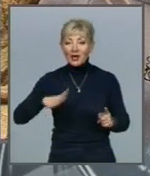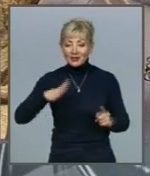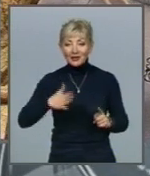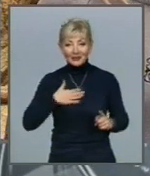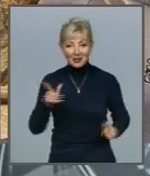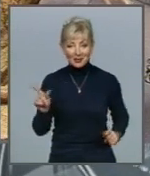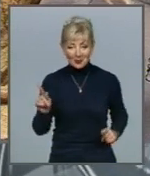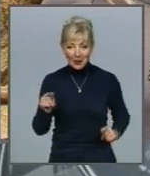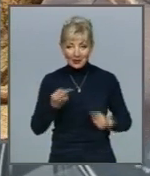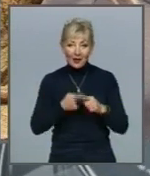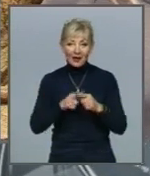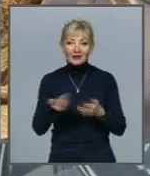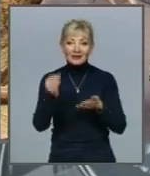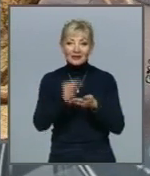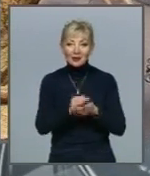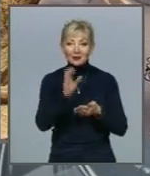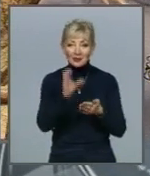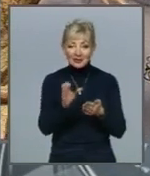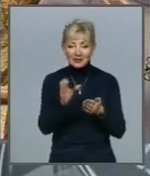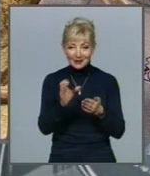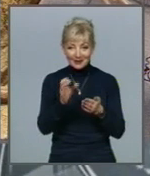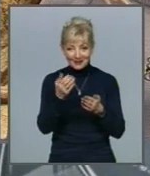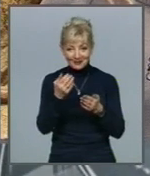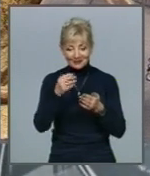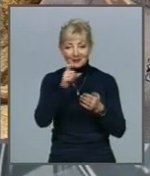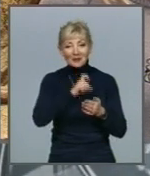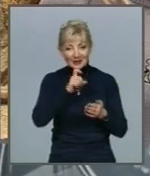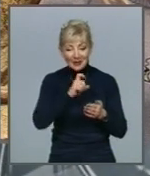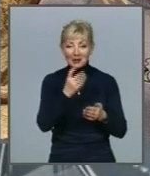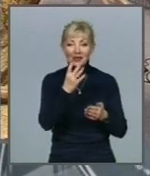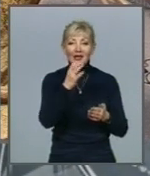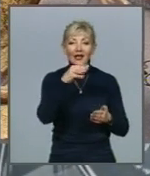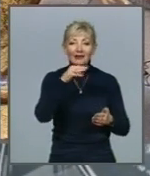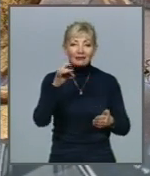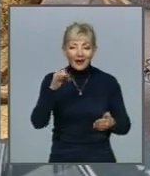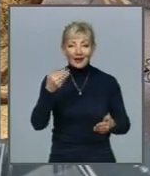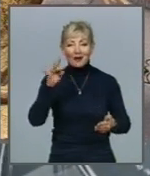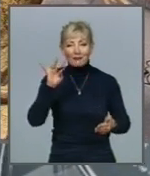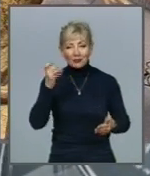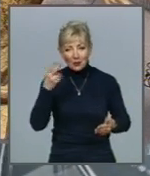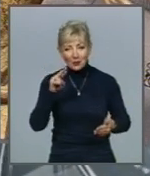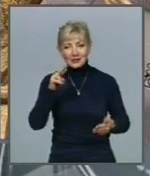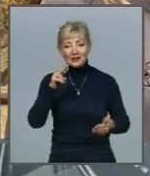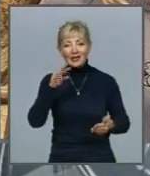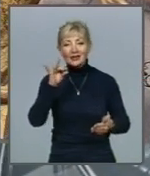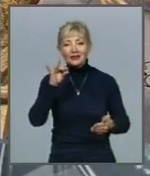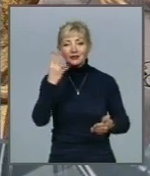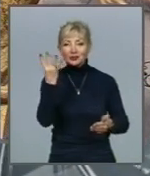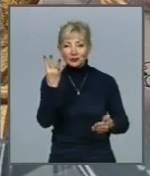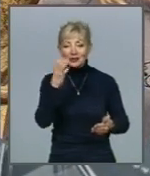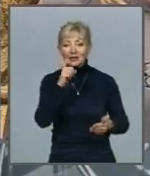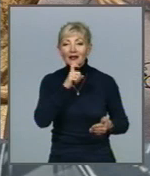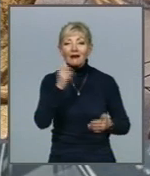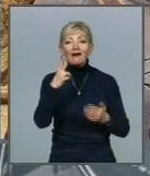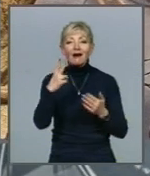пару – це знайомство із сородичами Чотири самки – Тера, Фрося, Теді і Умка – вже кілька місяців як господині у